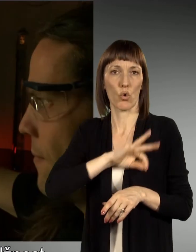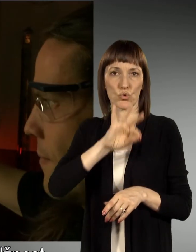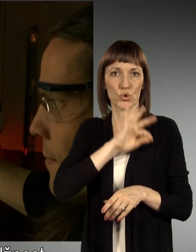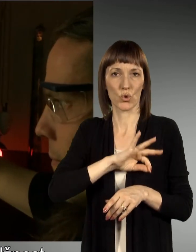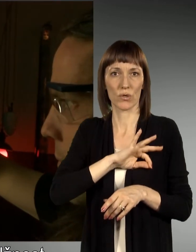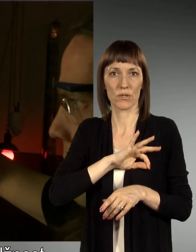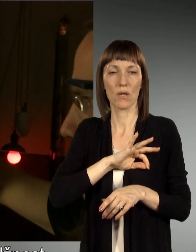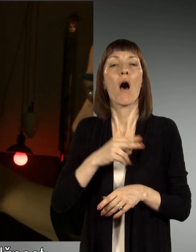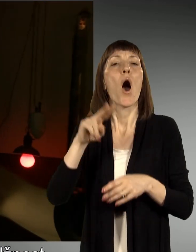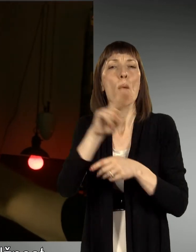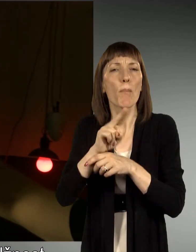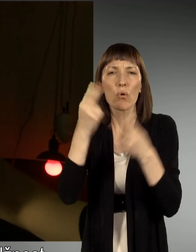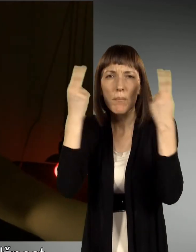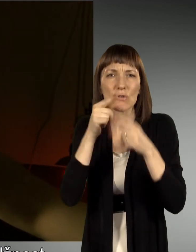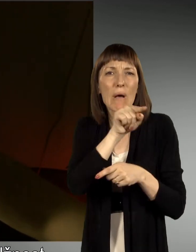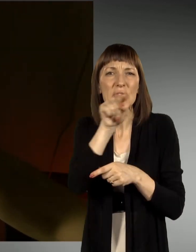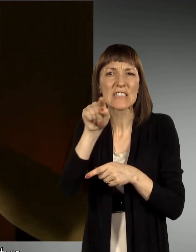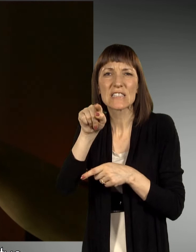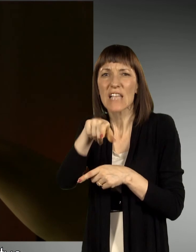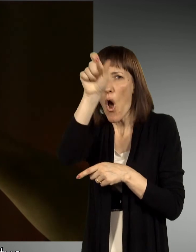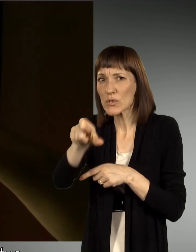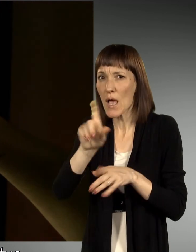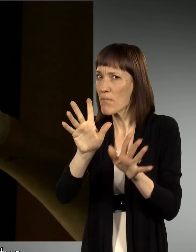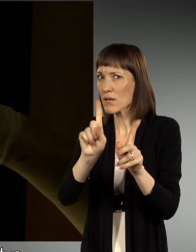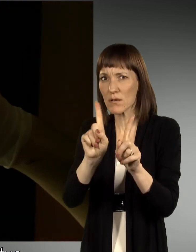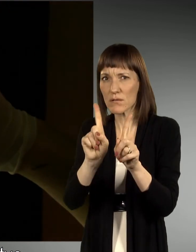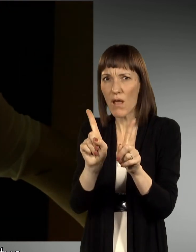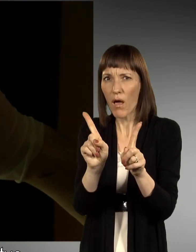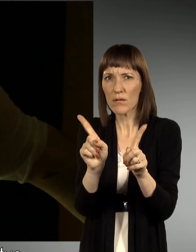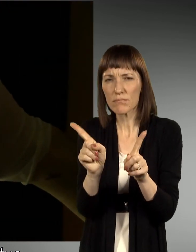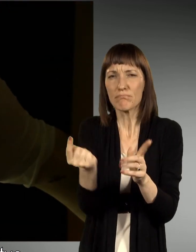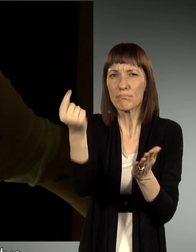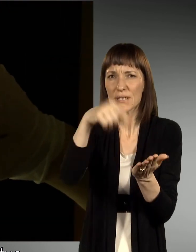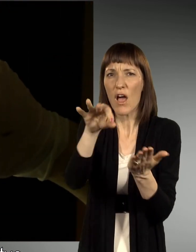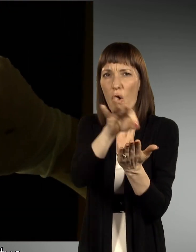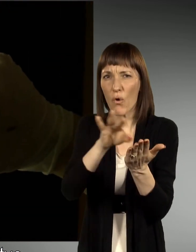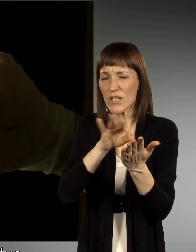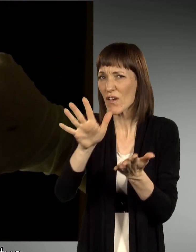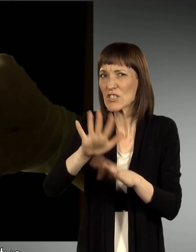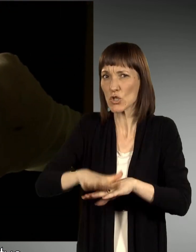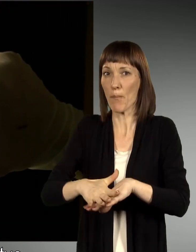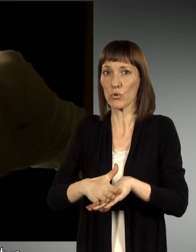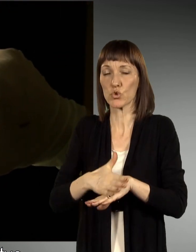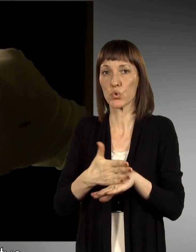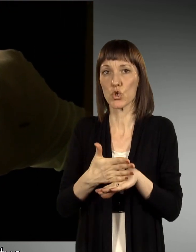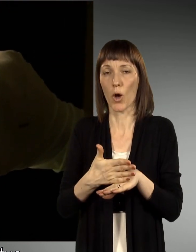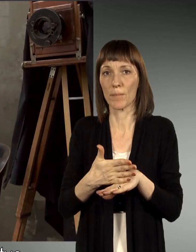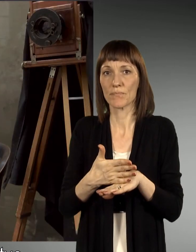nazadne tudi dožnost. Popolno pa razumem ljudi, ki se pač ne hodijo, ki so na volitve, ki so pač počutijo